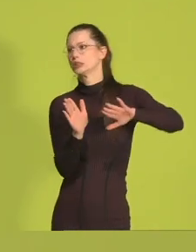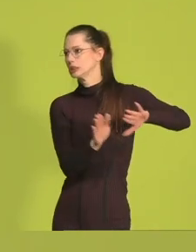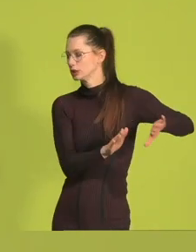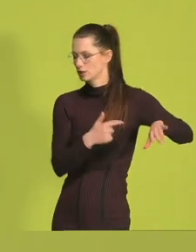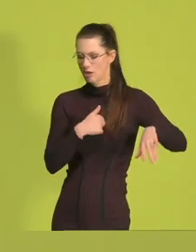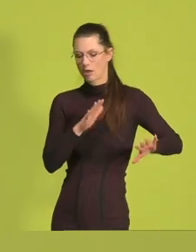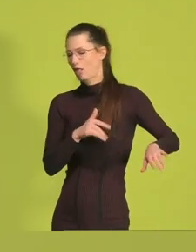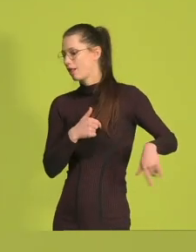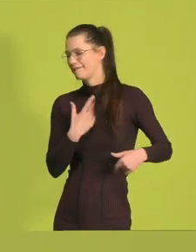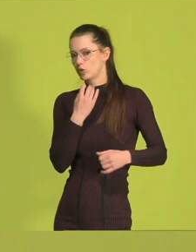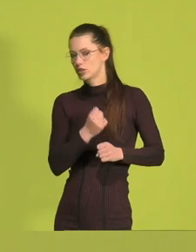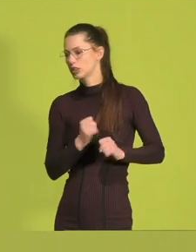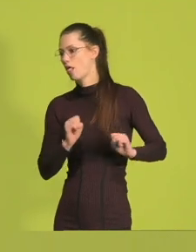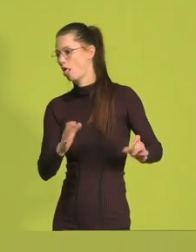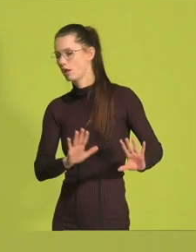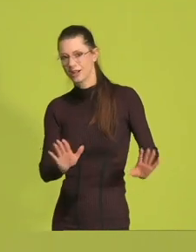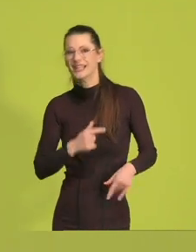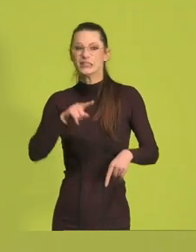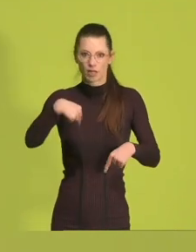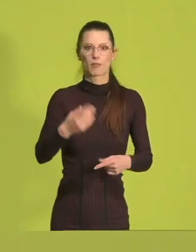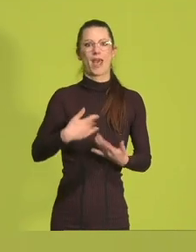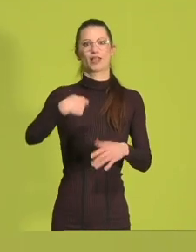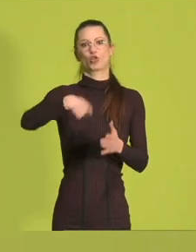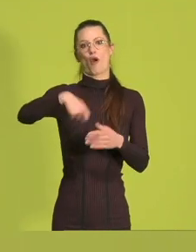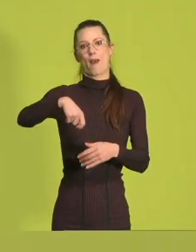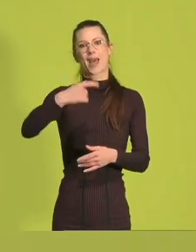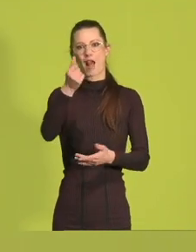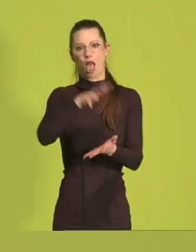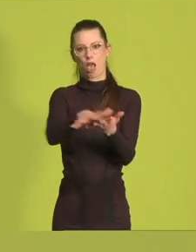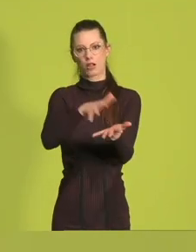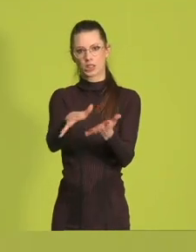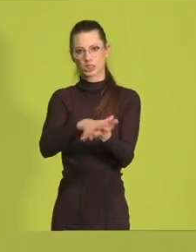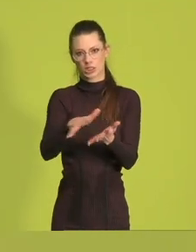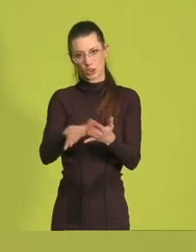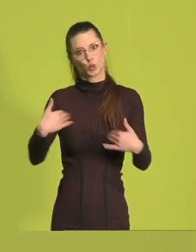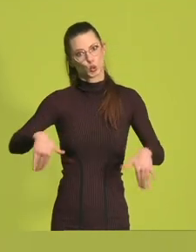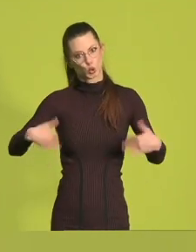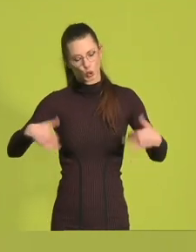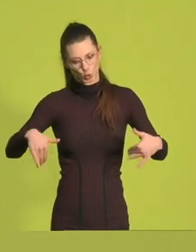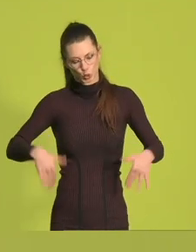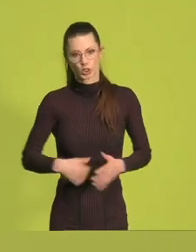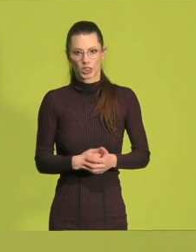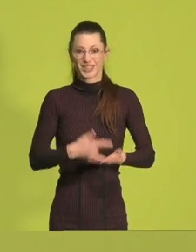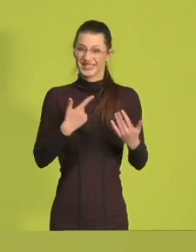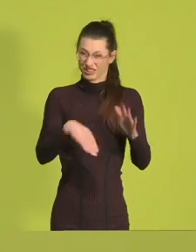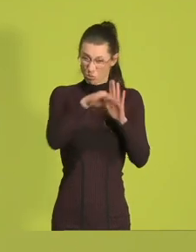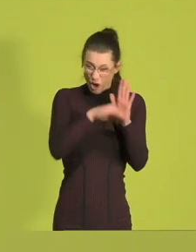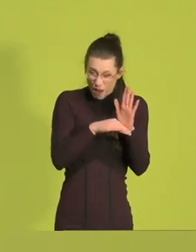verschieben kommt uns ganz sicher teurer zu stehen. Und genau das, was wir mit dem Programm